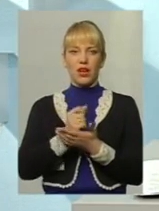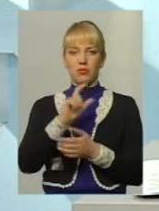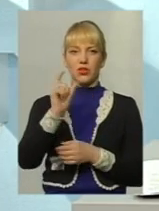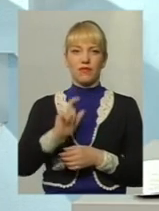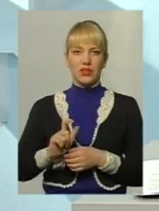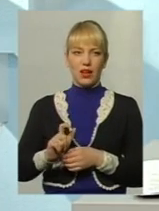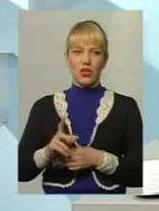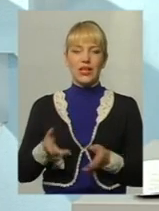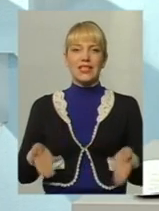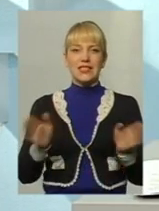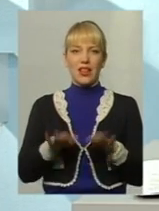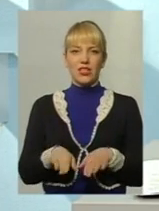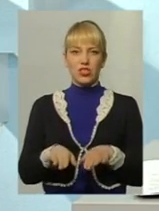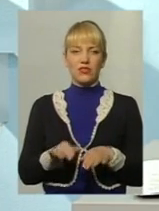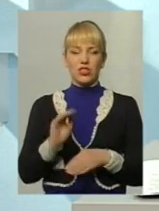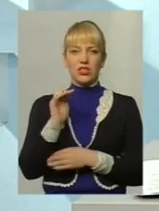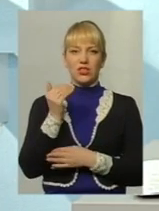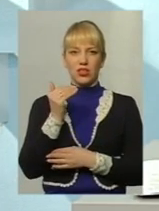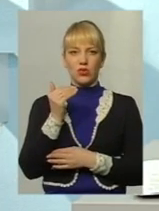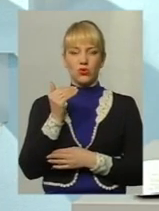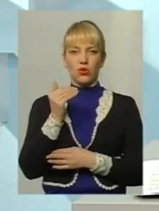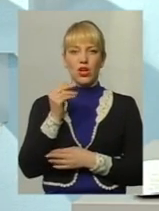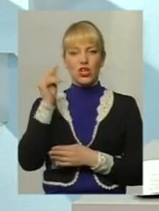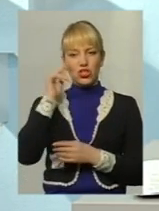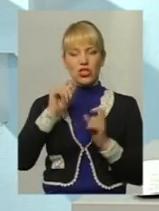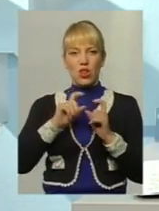Італію, залишивши дитину шкільного віку.